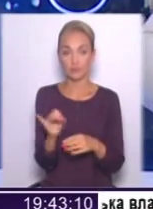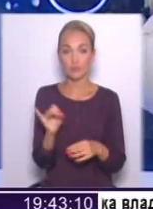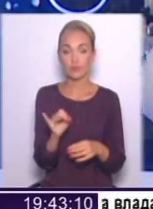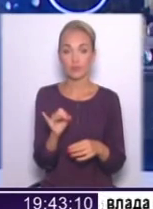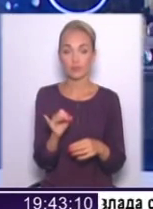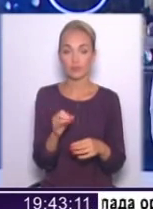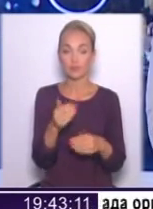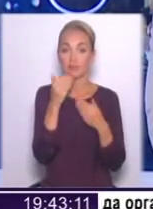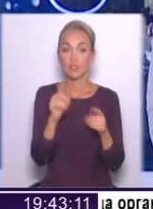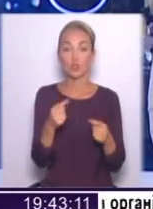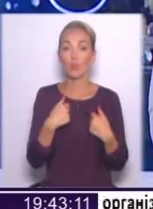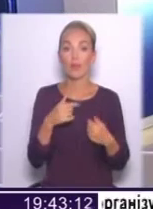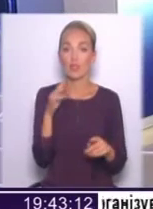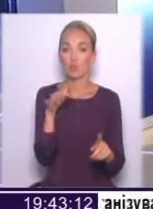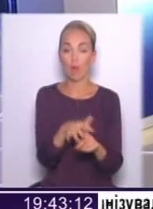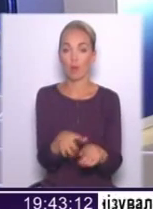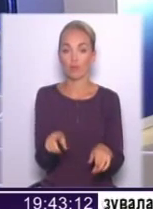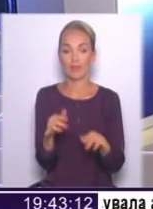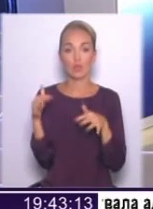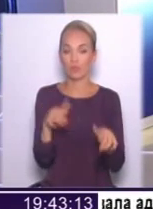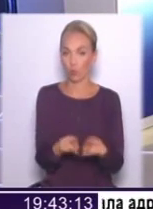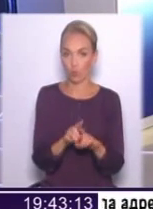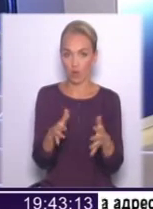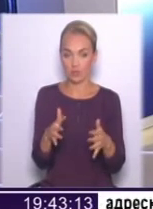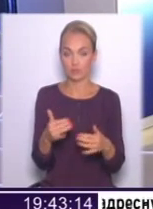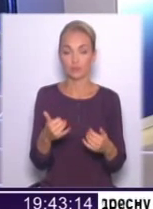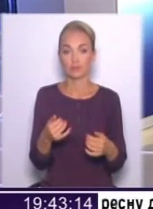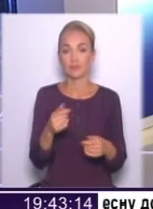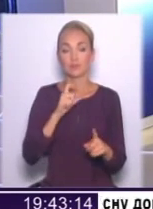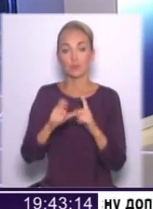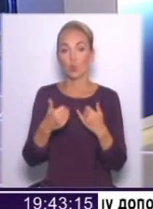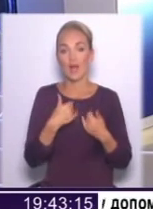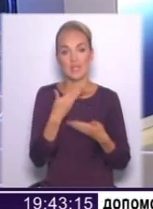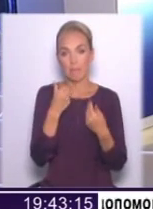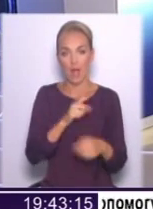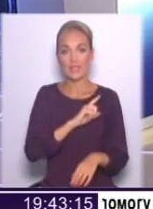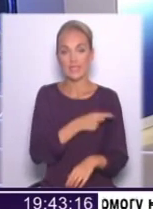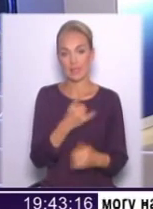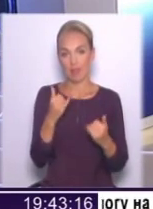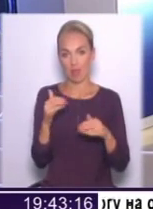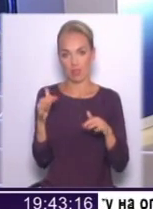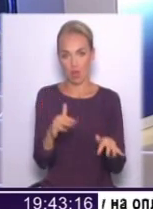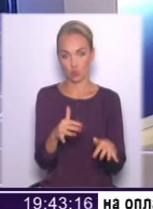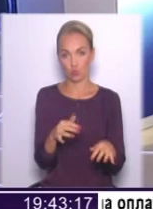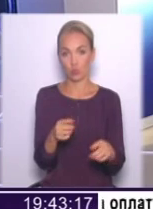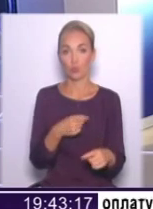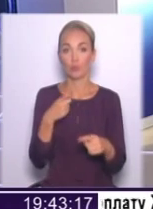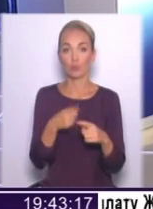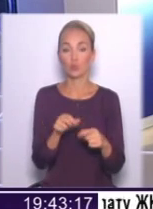чому ми не наступаємо в такому разі? Ну, тому що у нас теж немає сили для наступу. Це теж треба розуміти. Плюс, крім всього іншого,